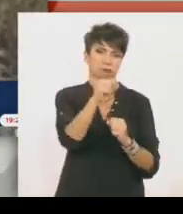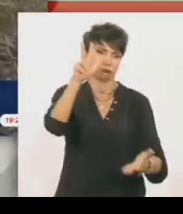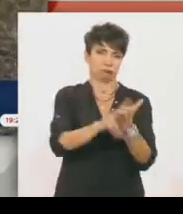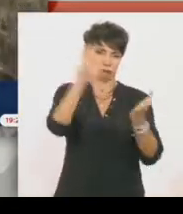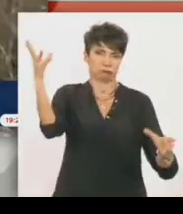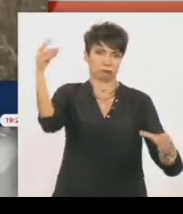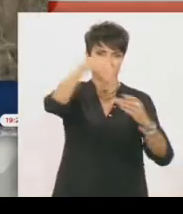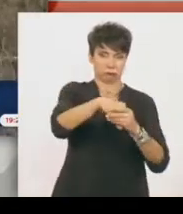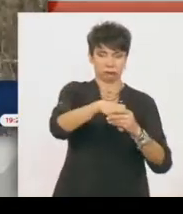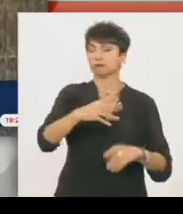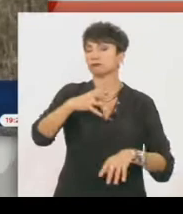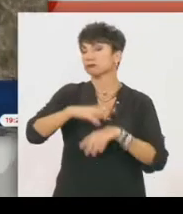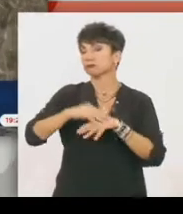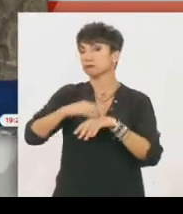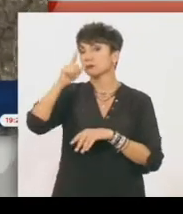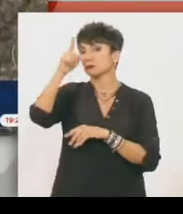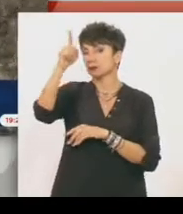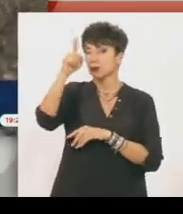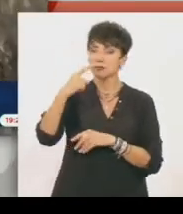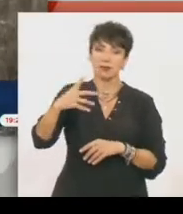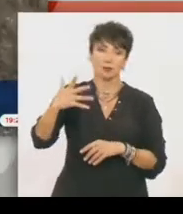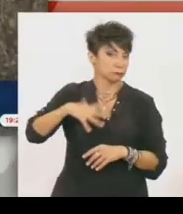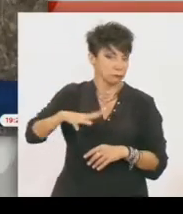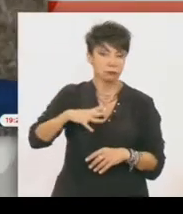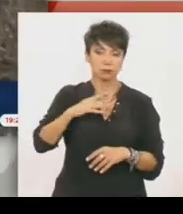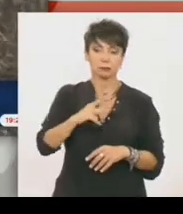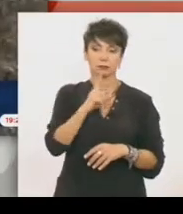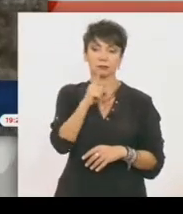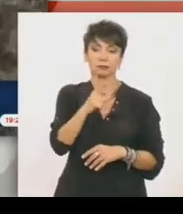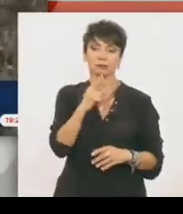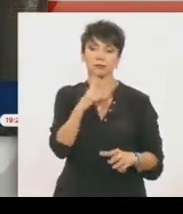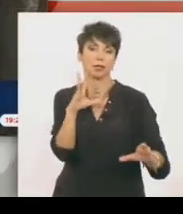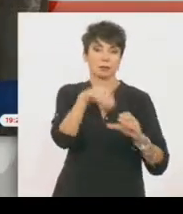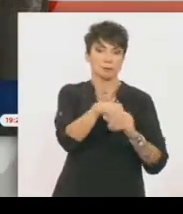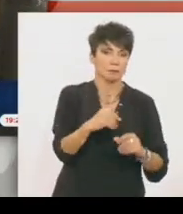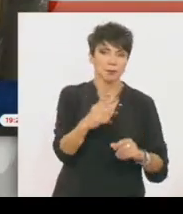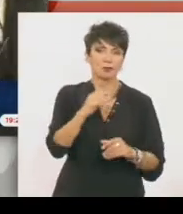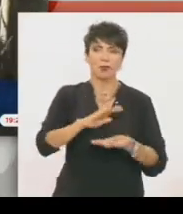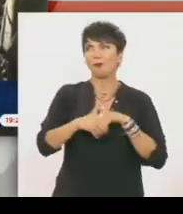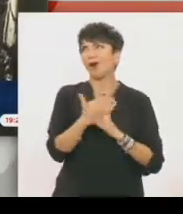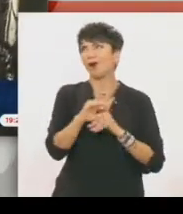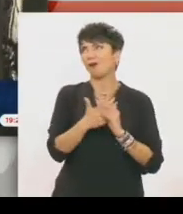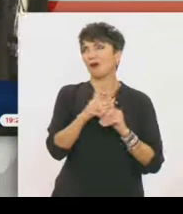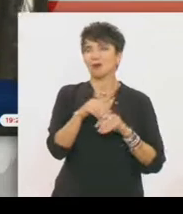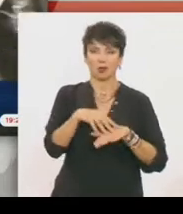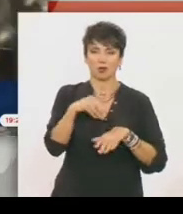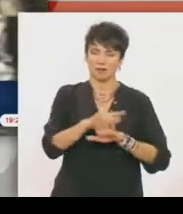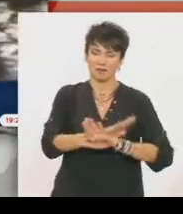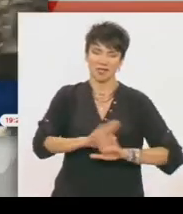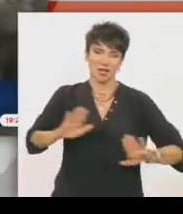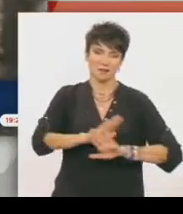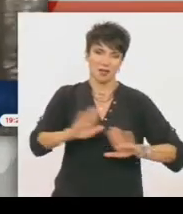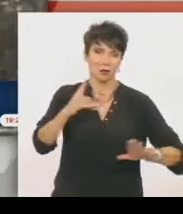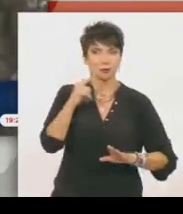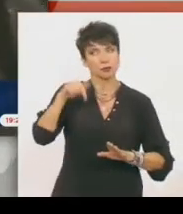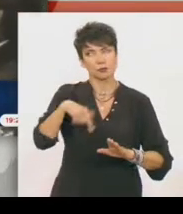αυτή είναι σε καλό δρόμο για να μπει στο ΝΑΤΟ. Και εκεί το ποσοστό είναι πολύ υψηλό. Έχει τελειώσει ουδετερότητα της Σουηδίας πλέον. Ουσιαστικά, μπαίνουμε σε μια